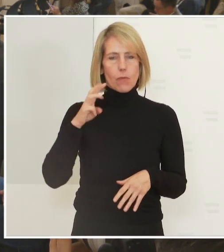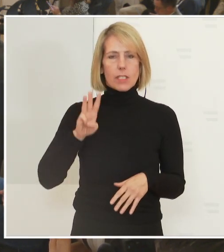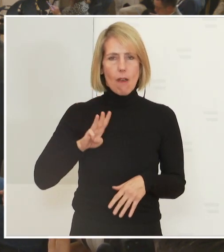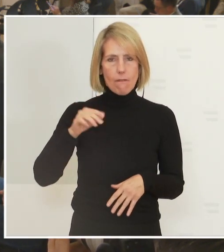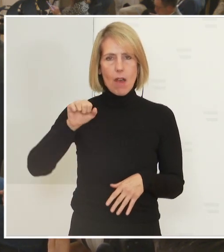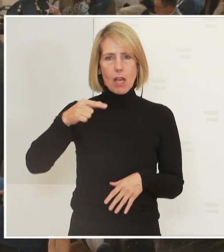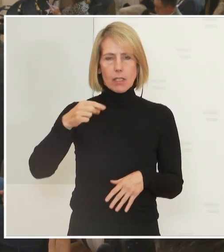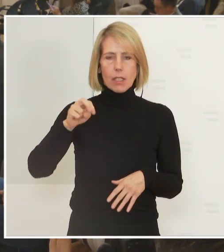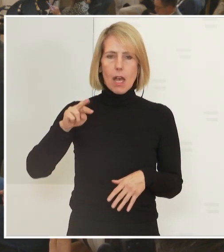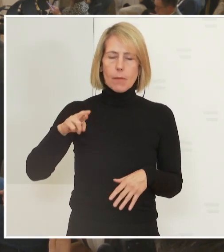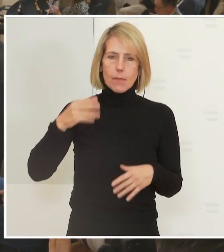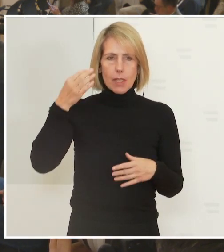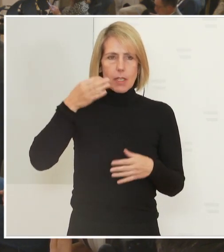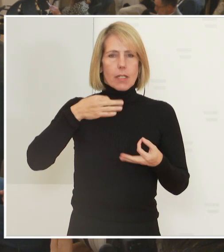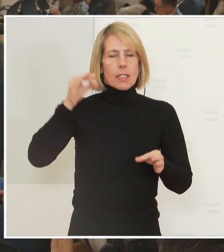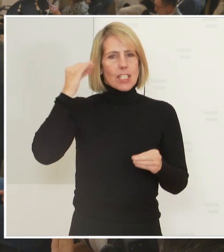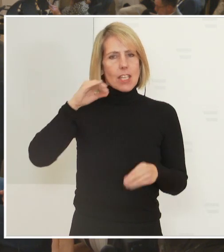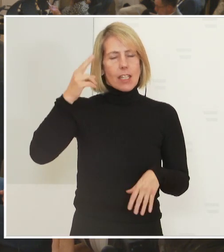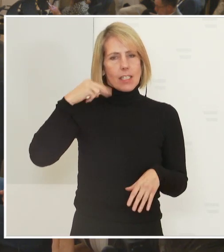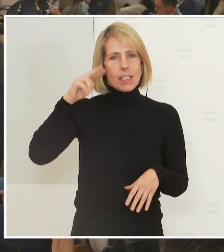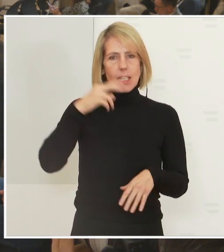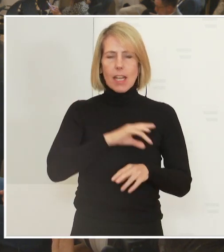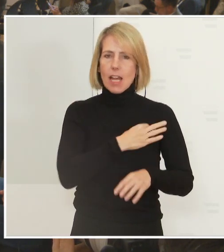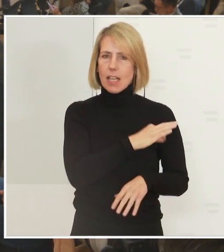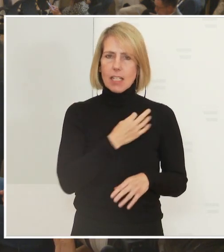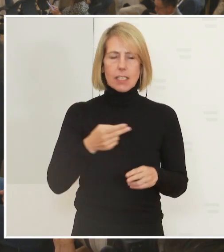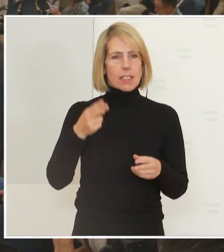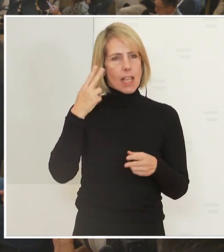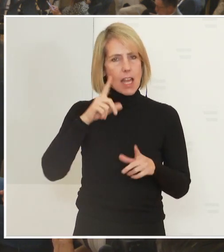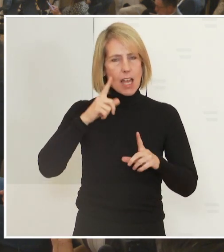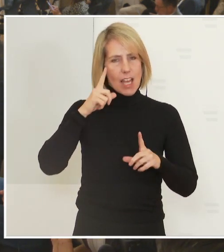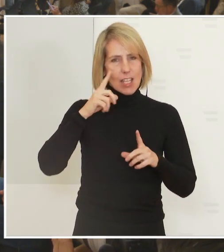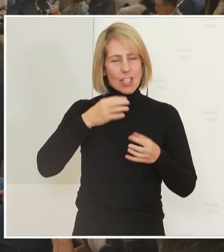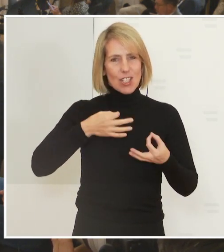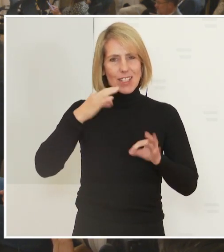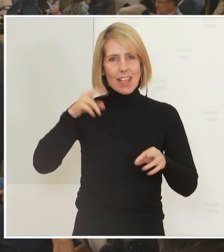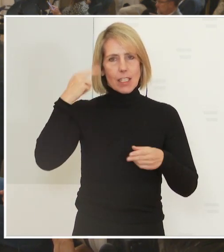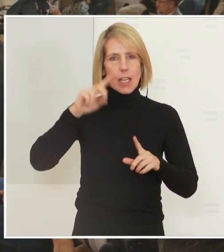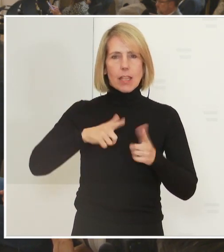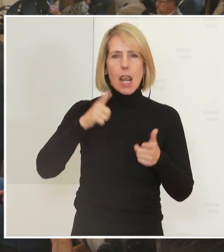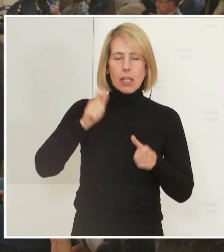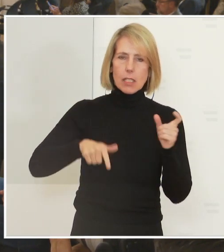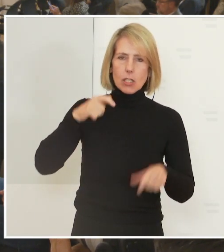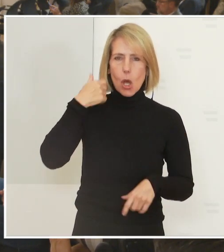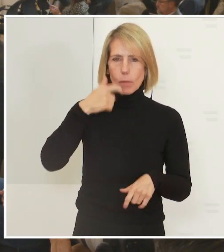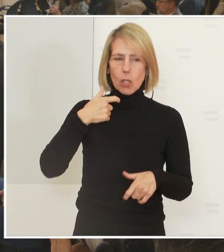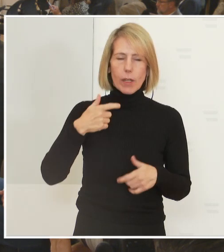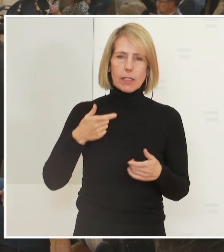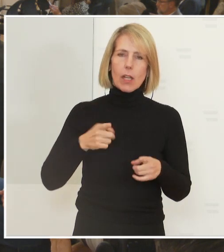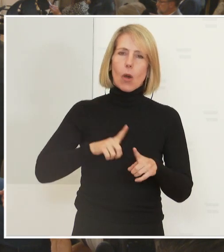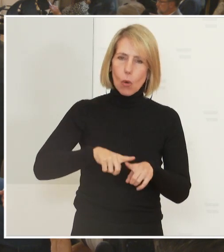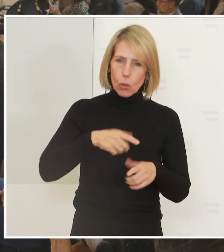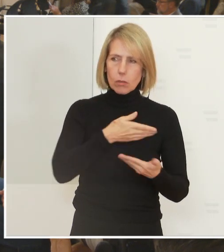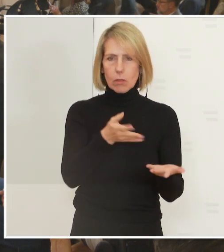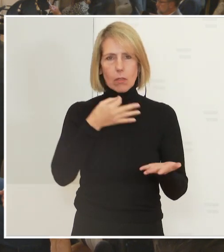Sehr geehrter Herr Bundeskanzler, sehr geehrter Herr Bundesminister, sehr geehrte Herren Landeshauptleute, sehr geehrte Damen und Herren. Wir müssen